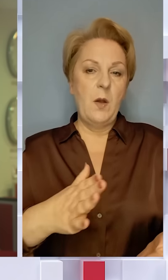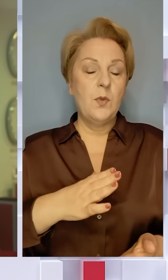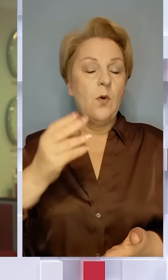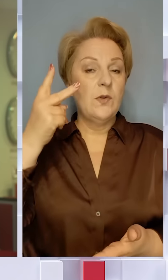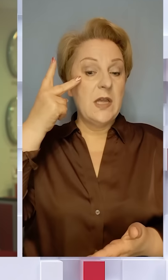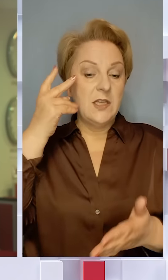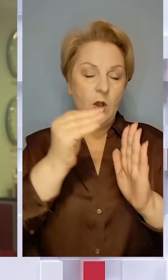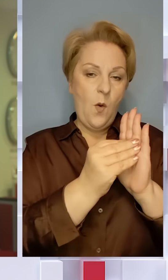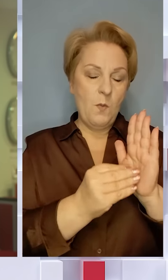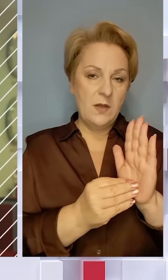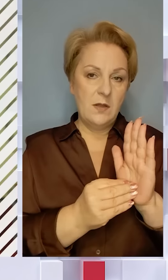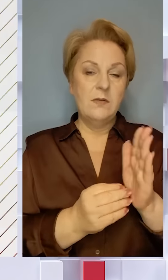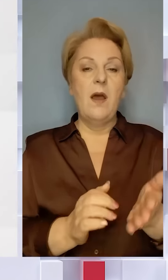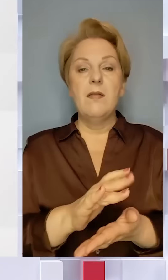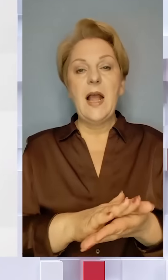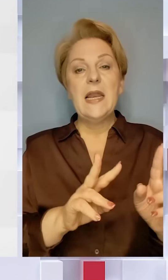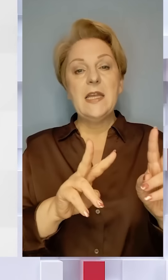кілька тем сьогоднішнього випуску.